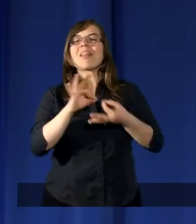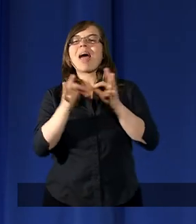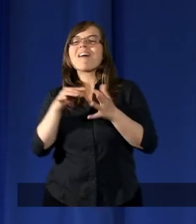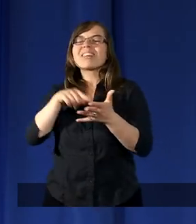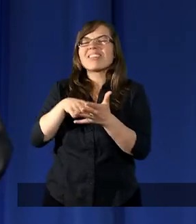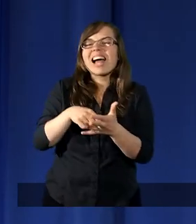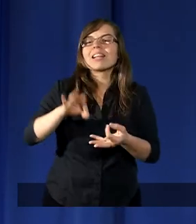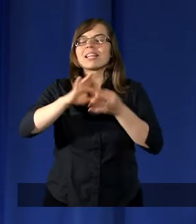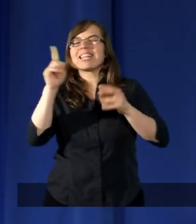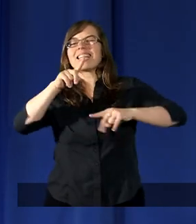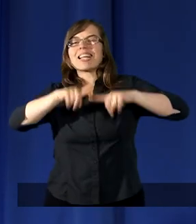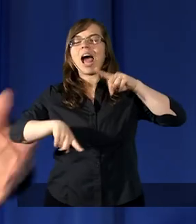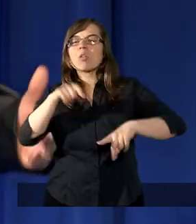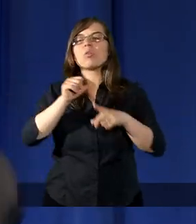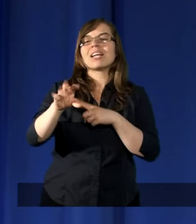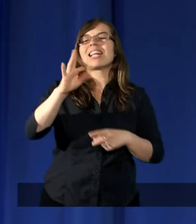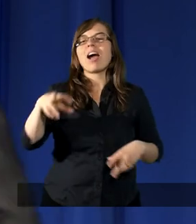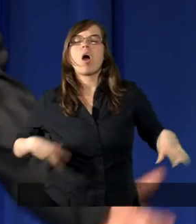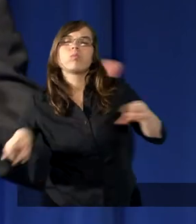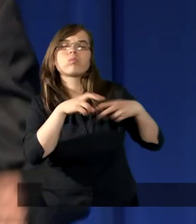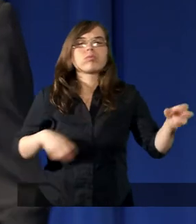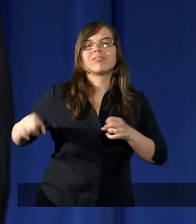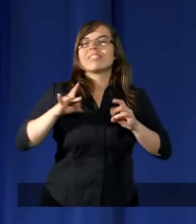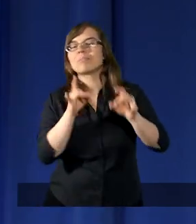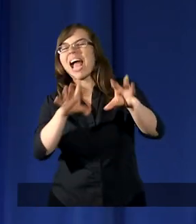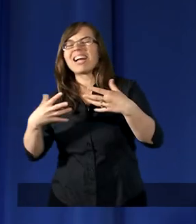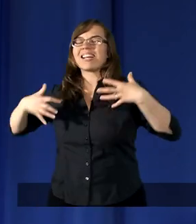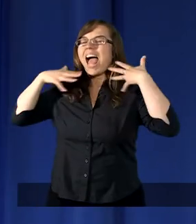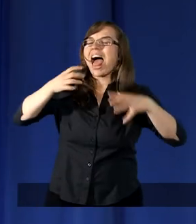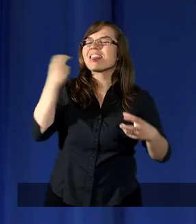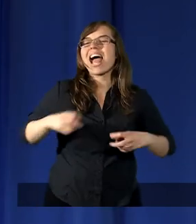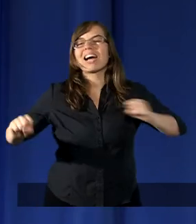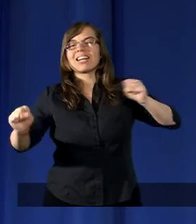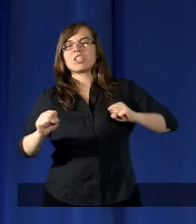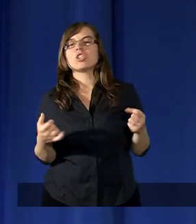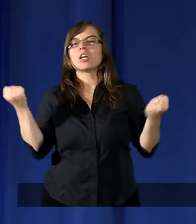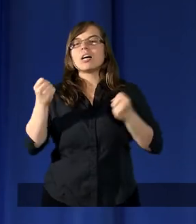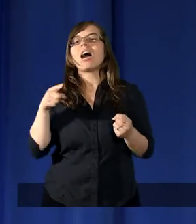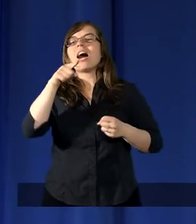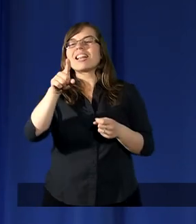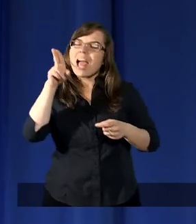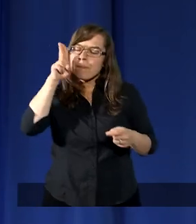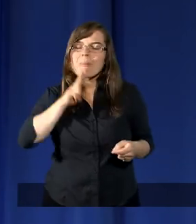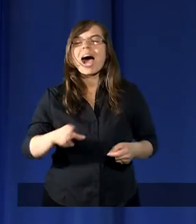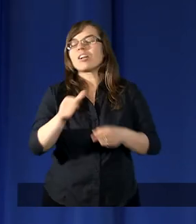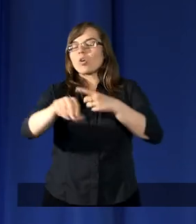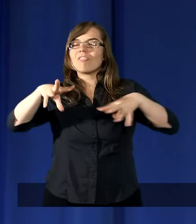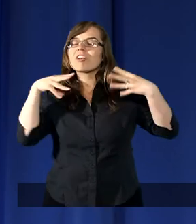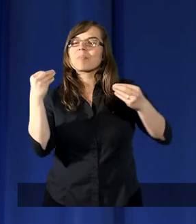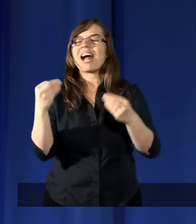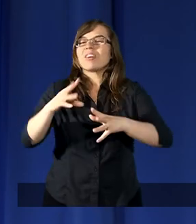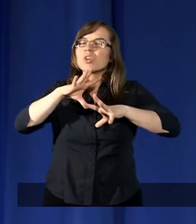nawet kiedy z natury jesteśmy bardziej ruchliwi, bo są takie dzieci, ale one są, ale te matki, te